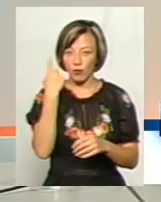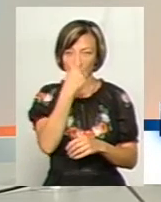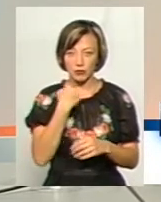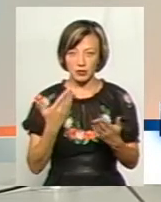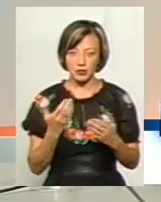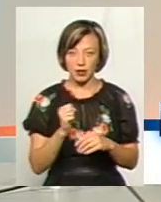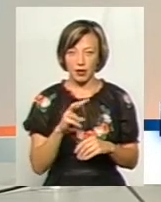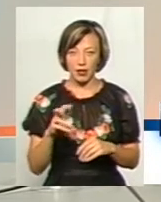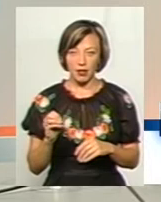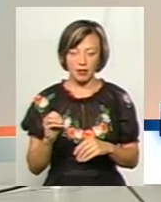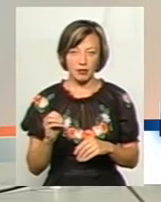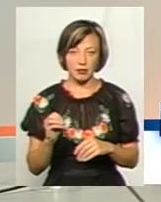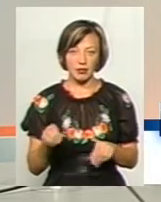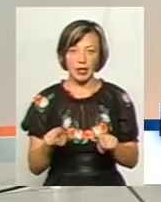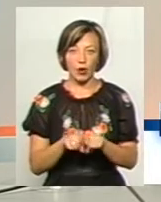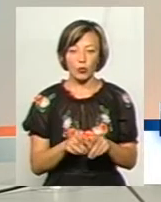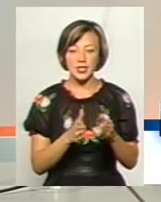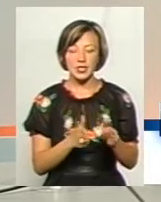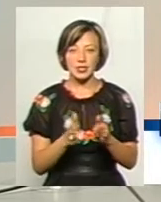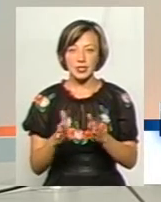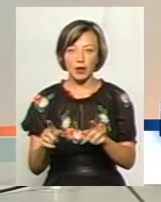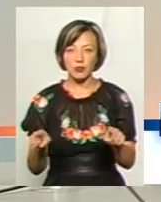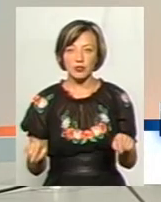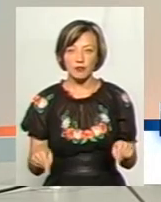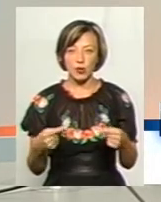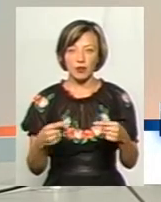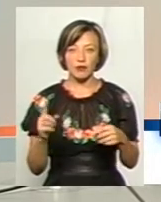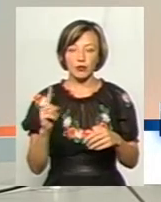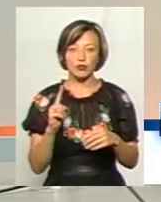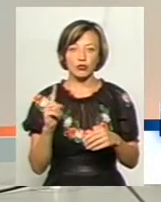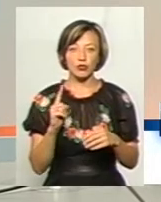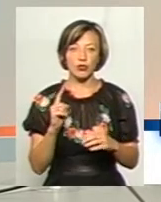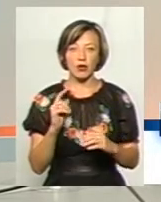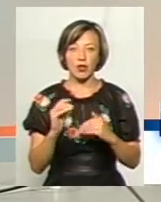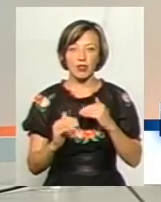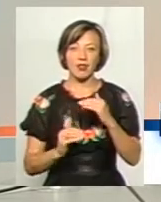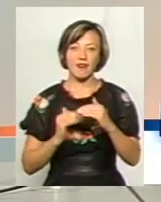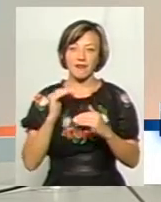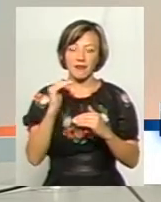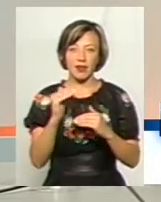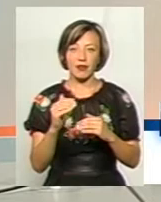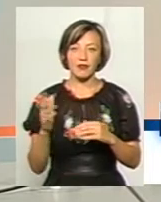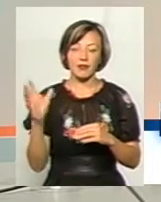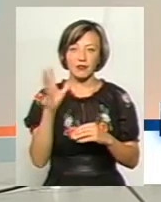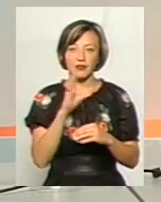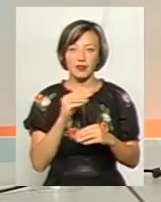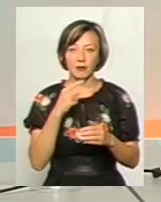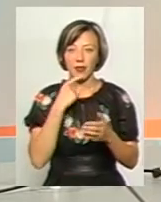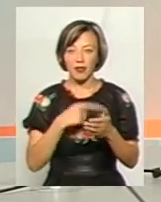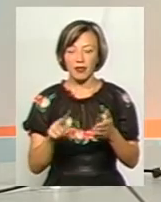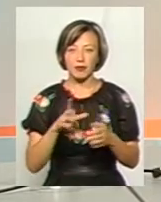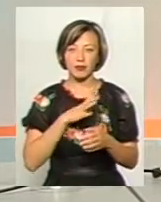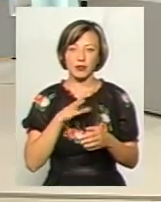Але він таку систему створив, що наверх вийшло все саме найтемніше в народі. І доноси, і